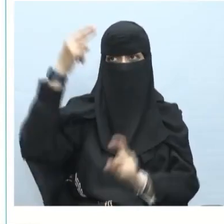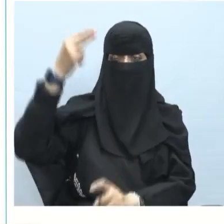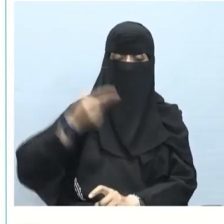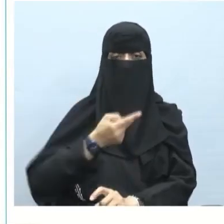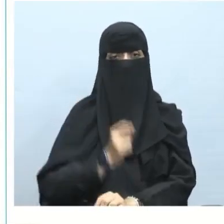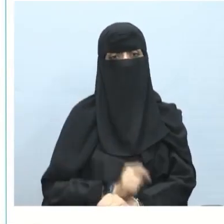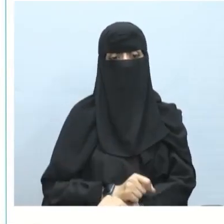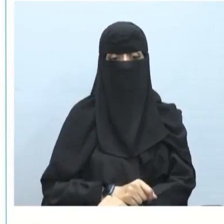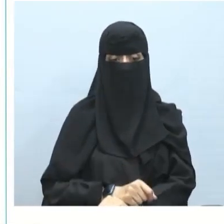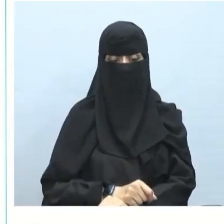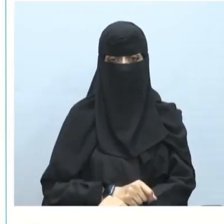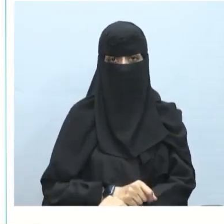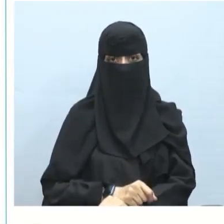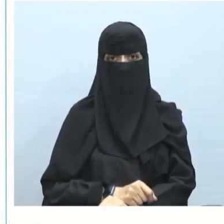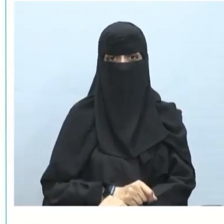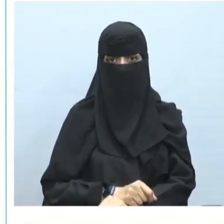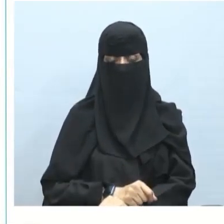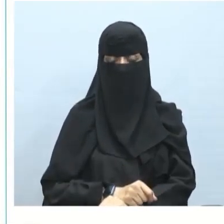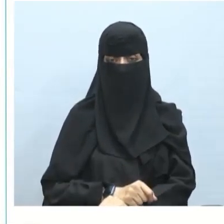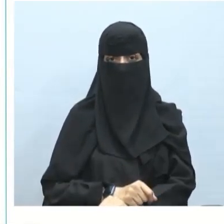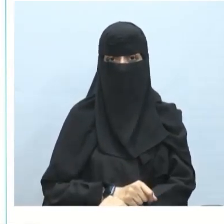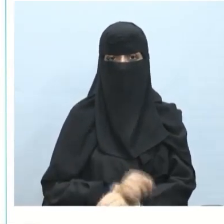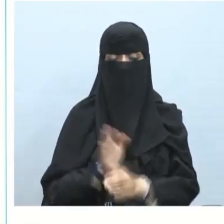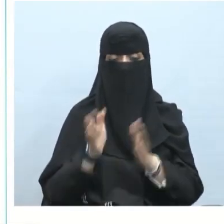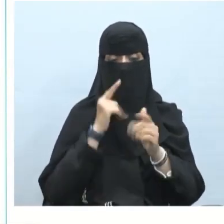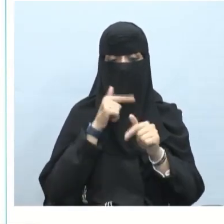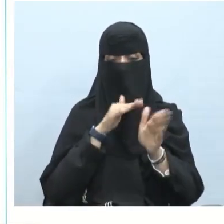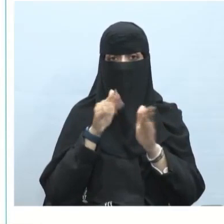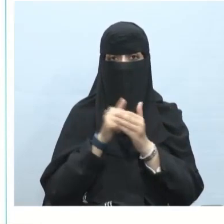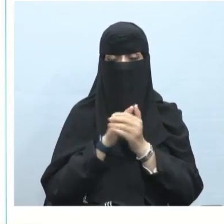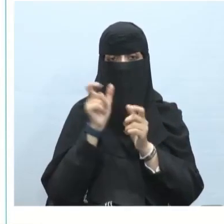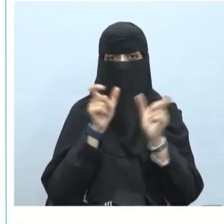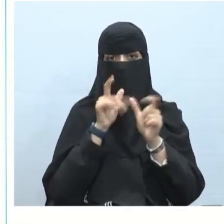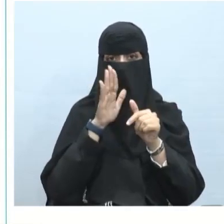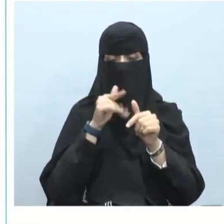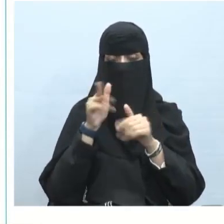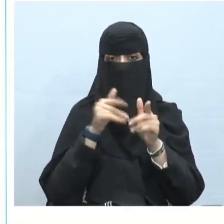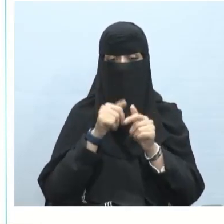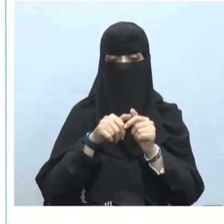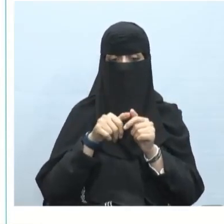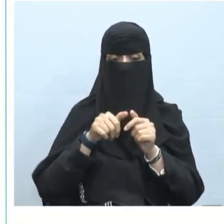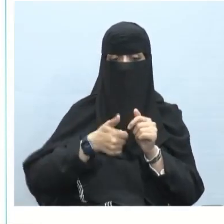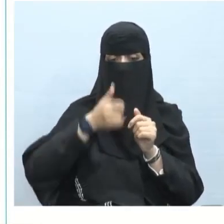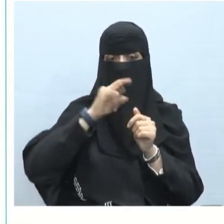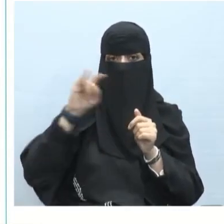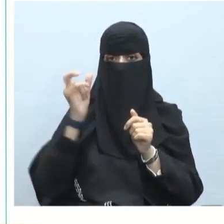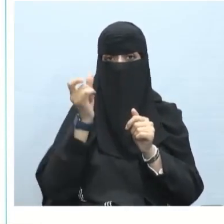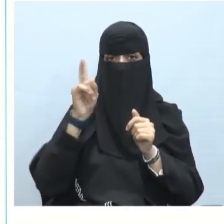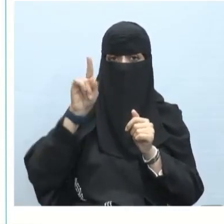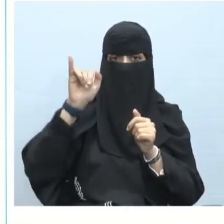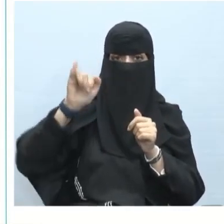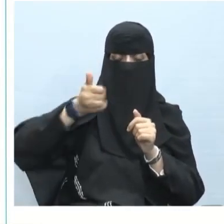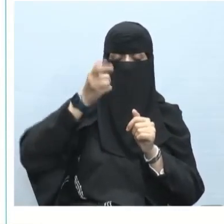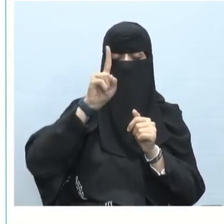حتى حرف عطف مبنية على السكون لا محل لها من الإعراب الأنبياء ماذا سيكون